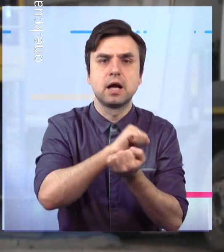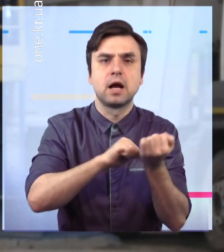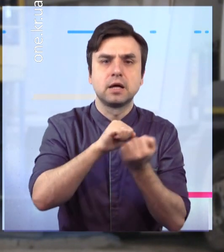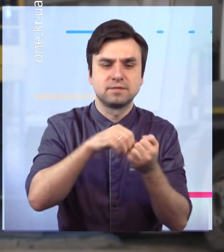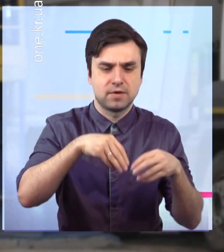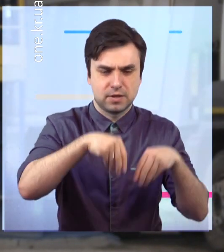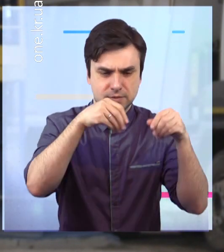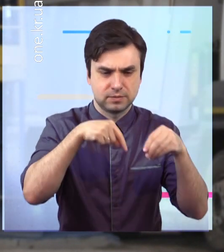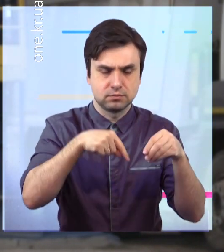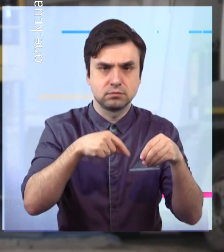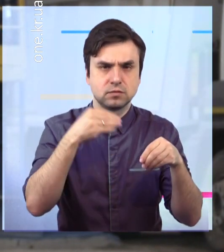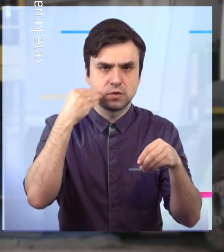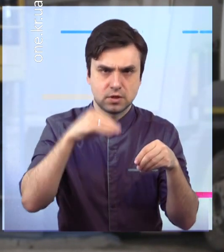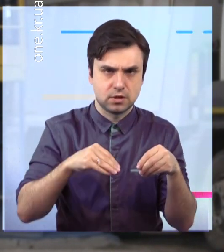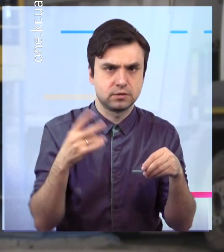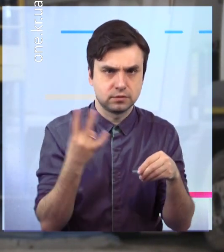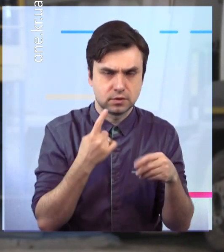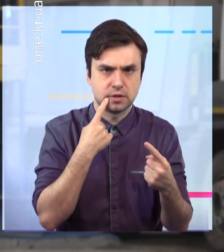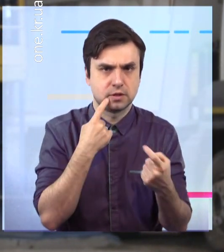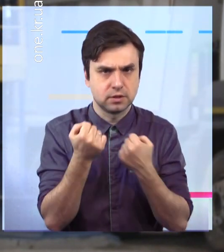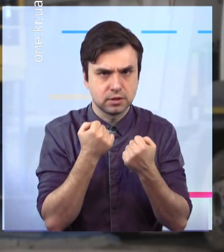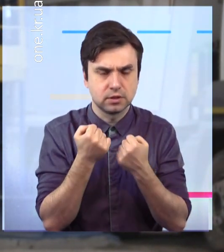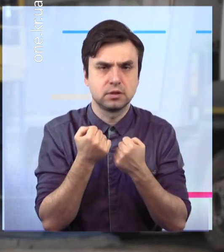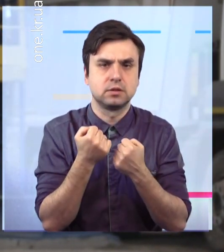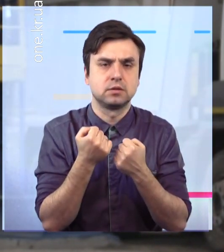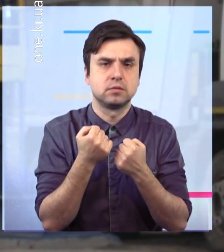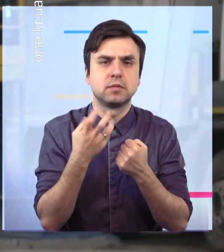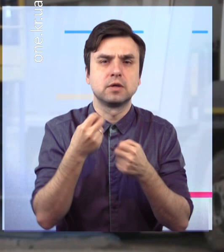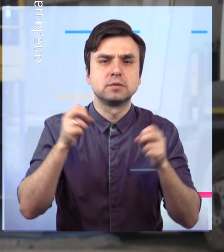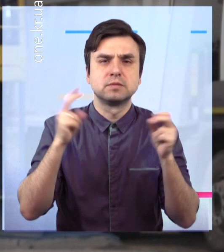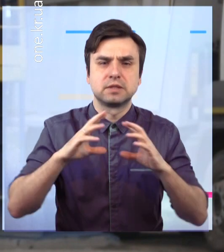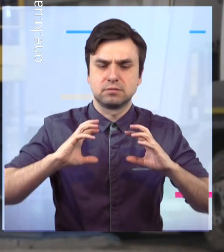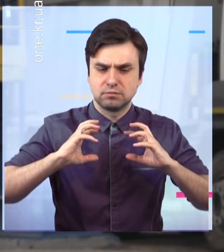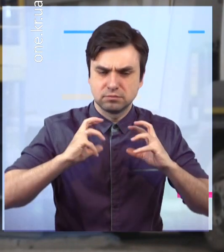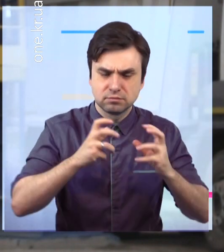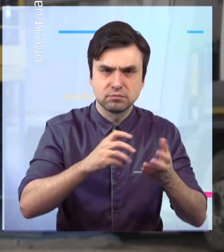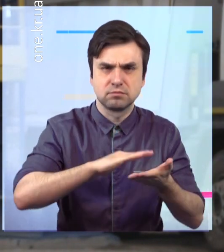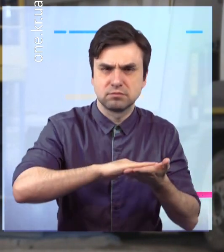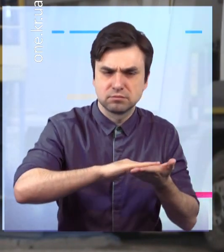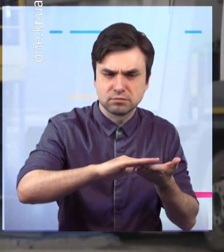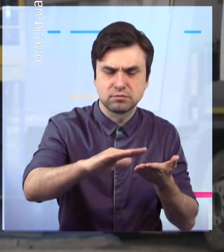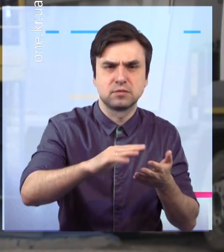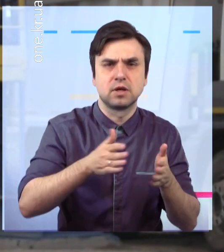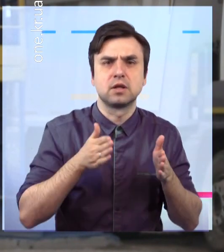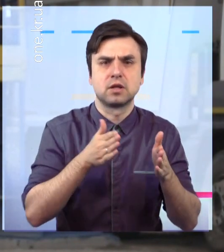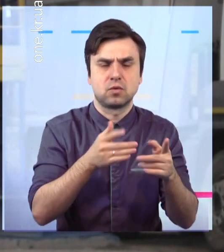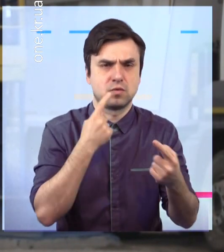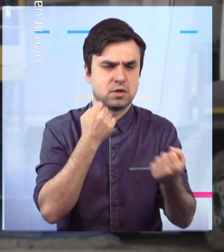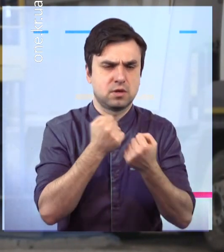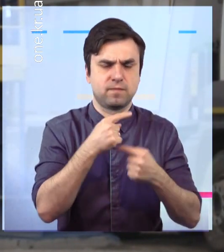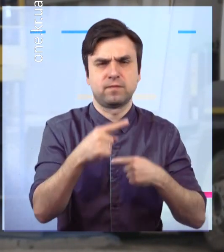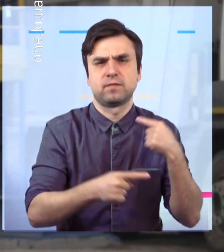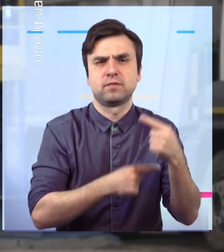суміші, так і на якість вкладки асфальтобетонної суміші з врахуванням гарантійних сроків використання цих